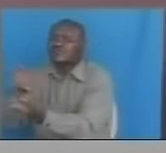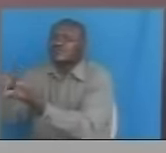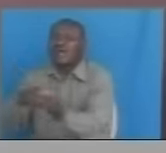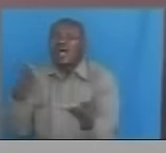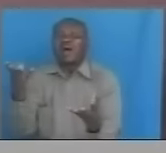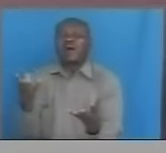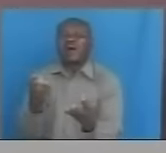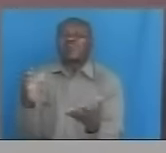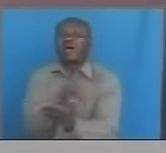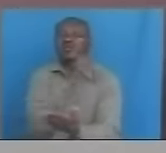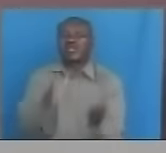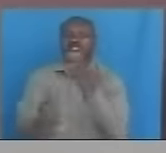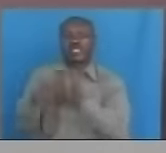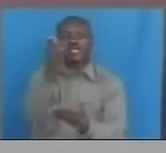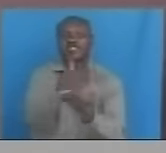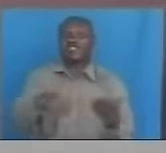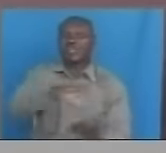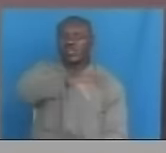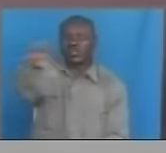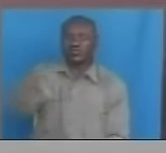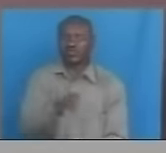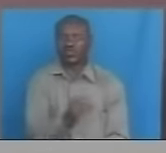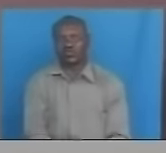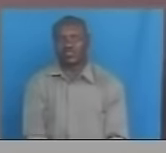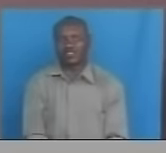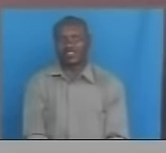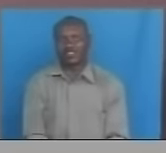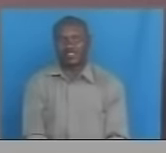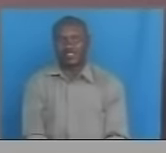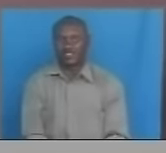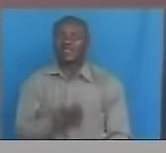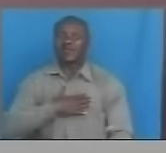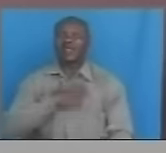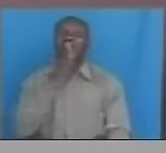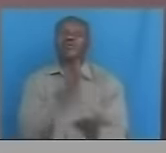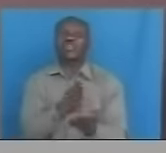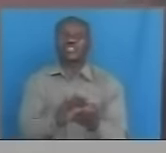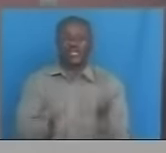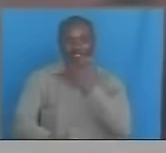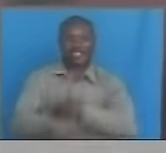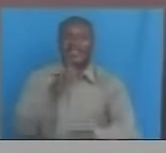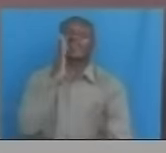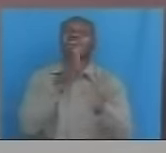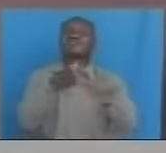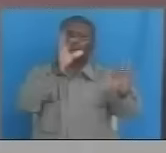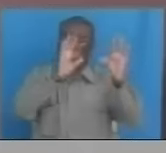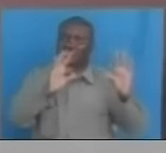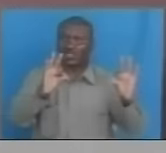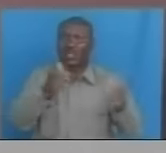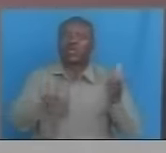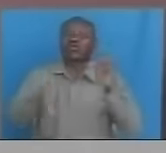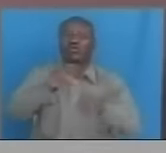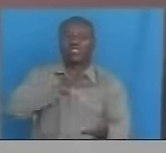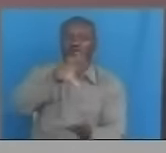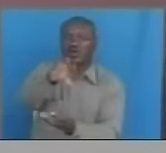nyanja zote Napenda kwa kikisha wa shimu wa bunge na wa nainchi Kwa serekali inadhamira ya that Ya kuongeza